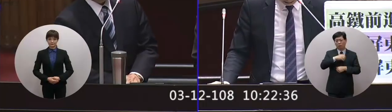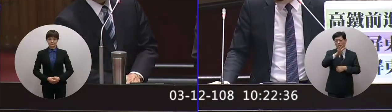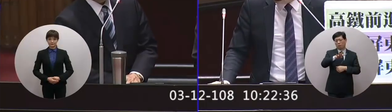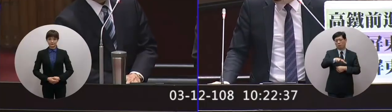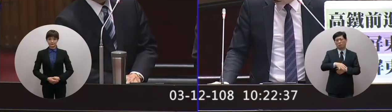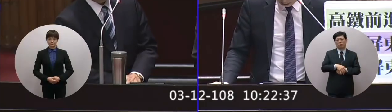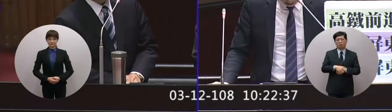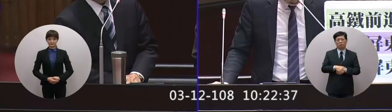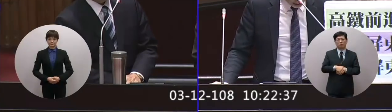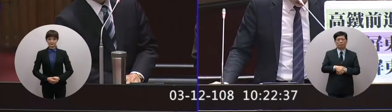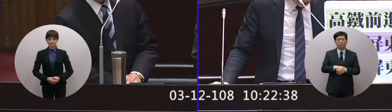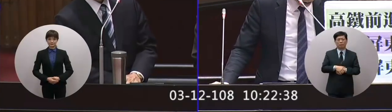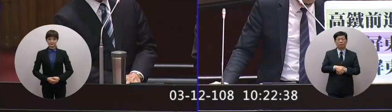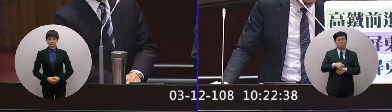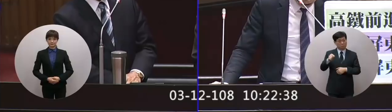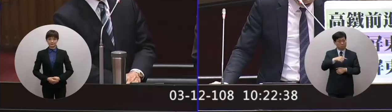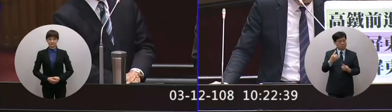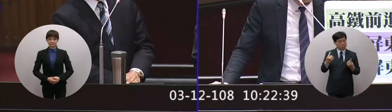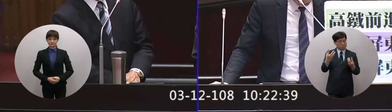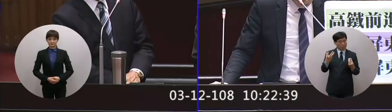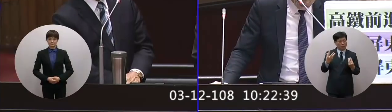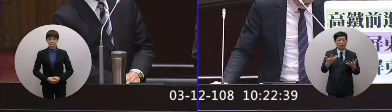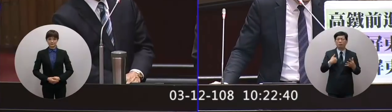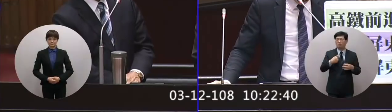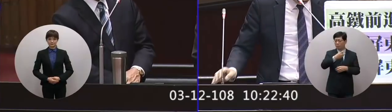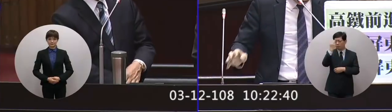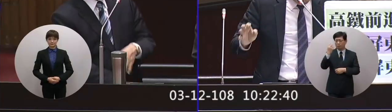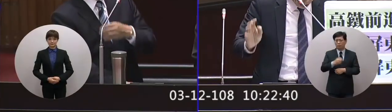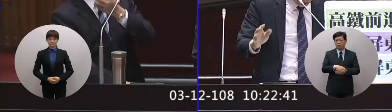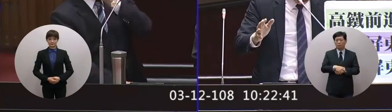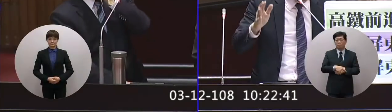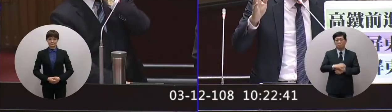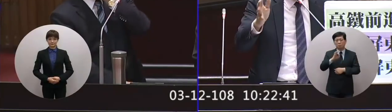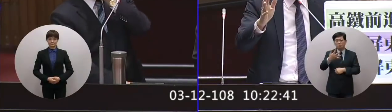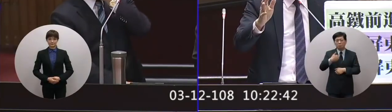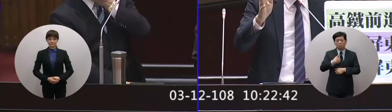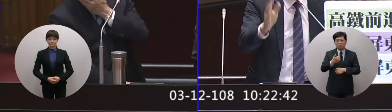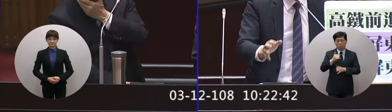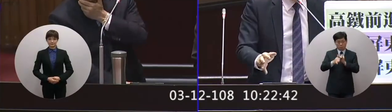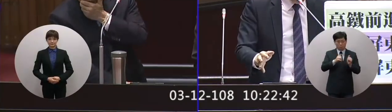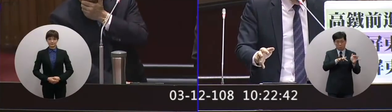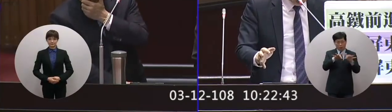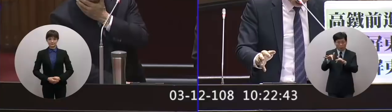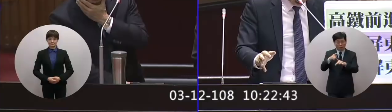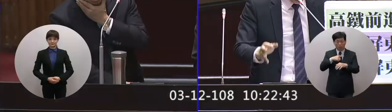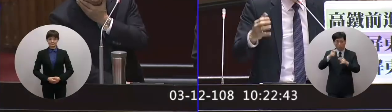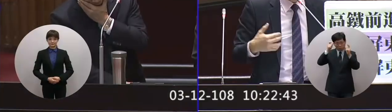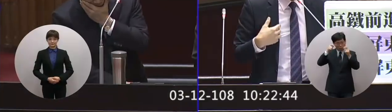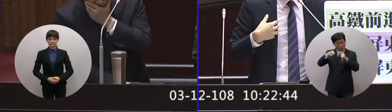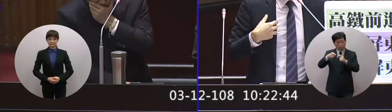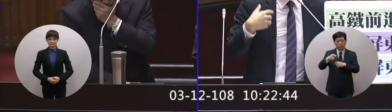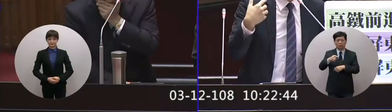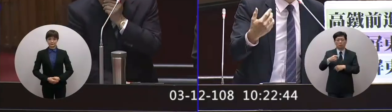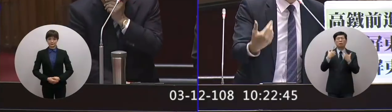四千個所以在這種情況之下我們發現什麼為什麼大家要往那裡去社學校